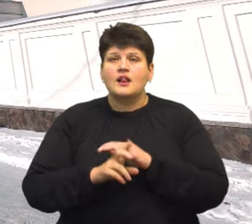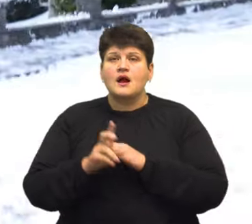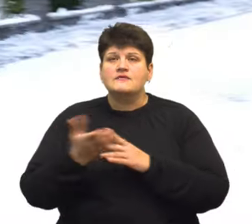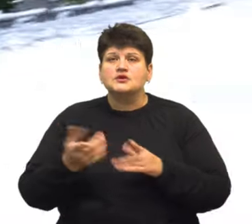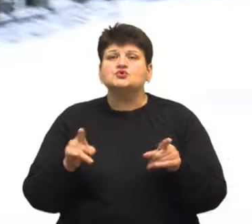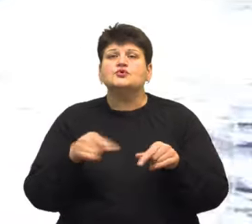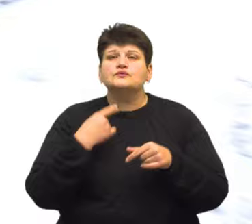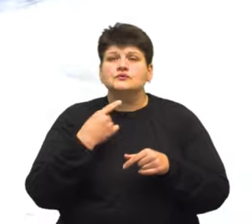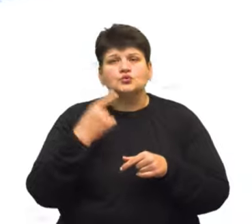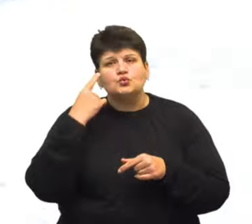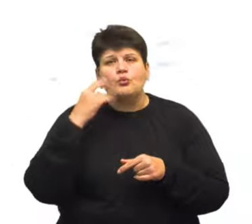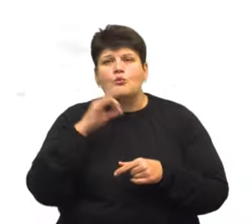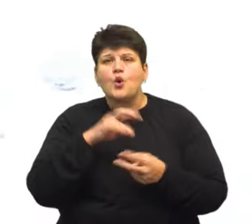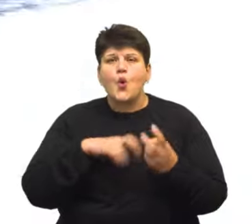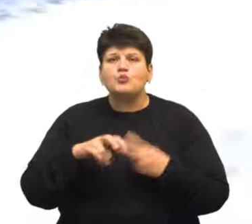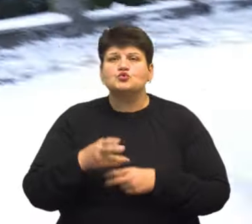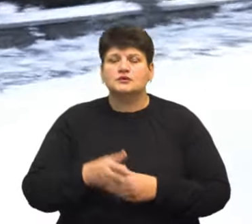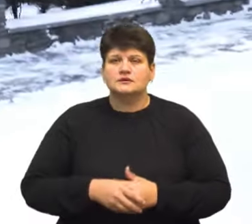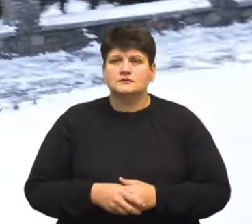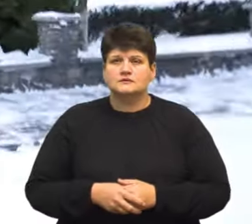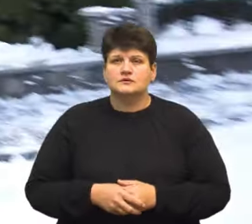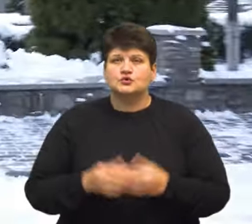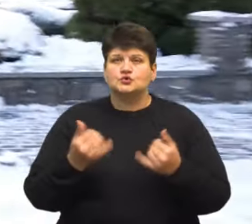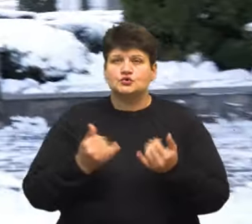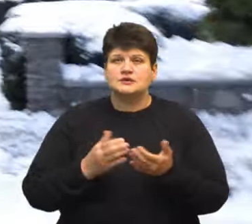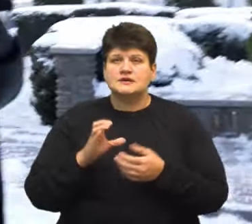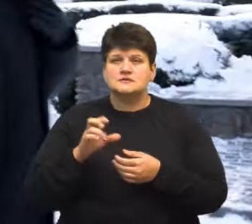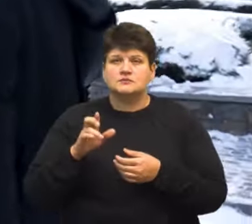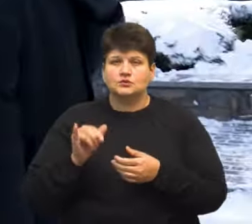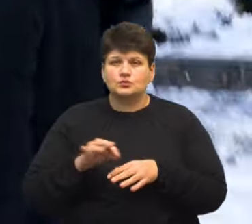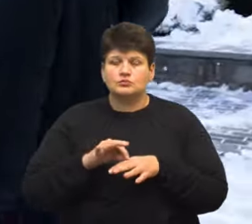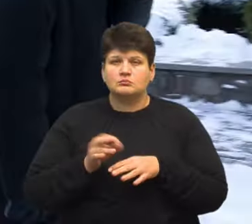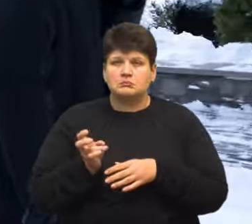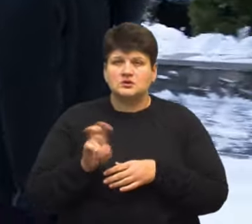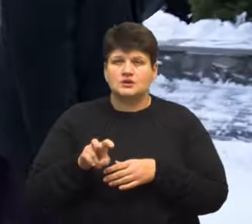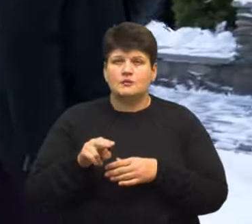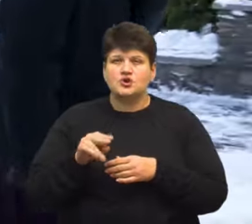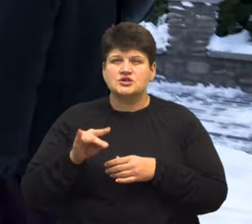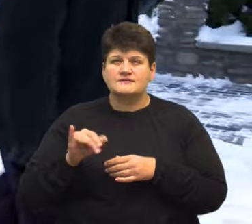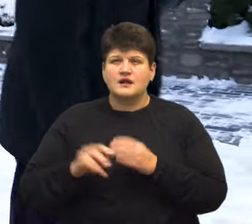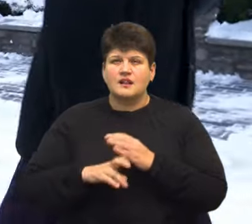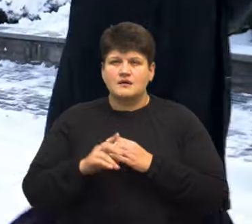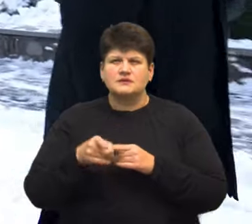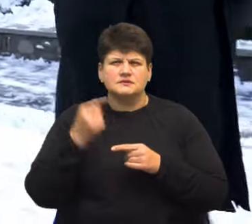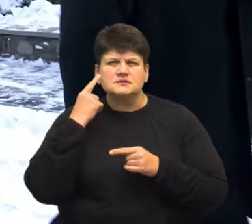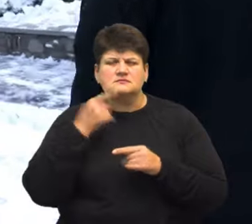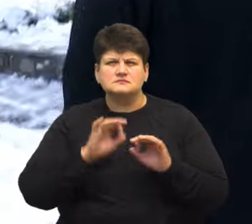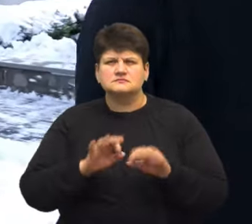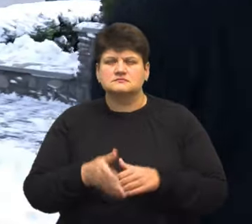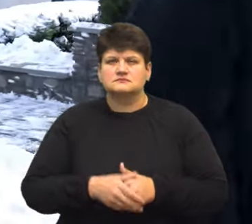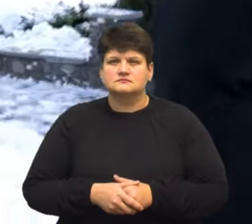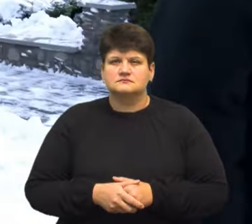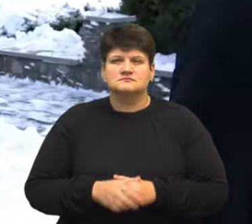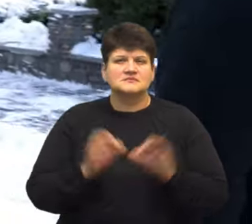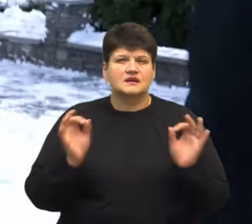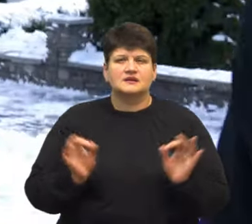вони думають про обшуки. Сьогодні Служба безпеки України прийшла до Почаївської лаври. Як ви це прокоментуєте? Ні, я